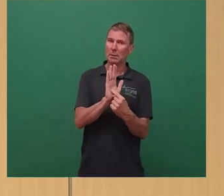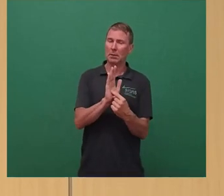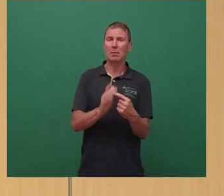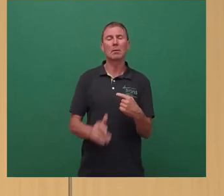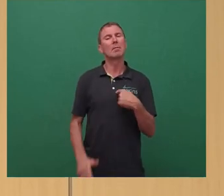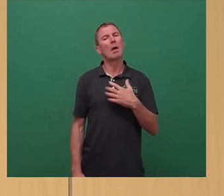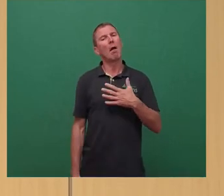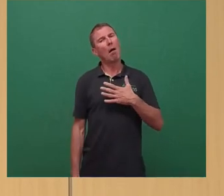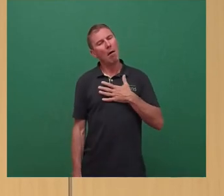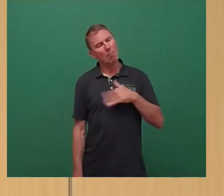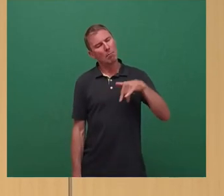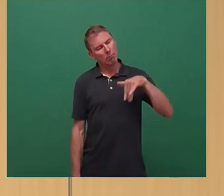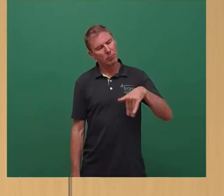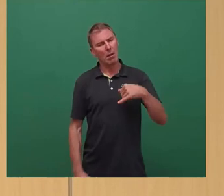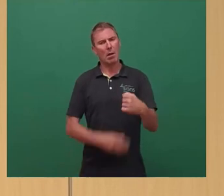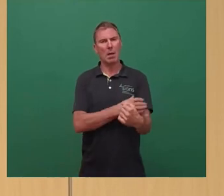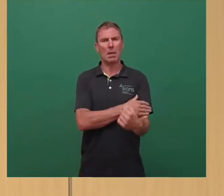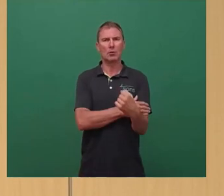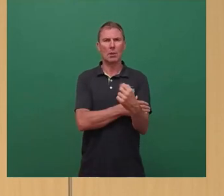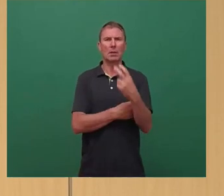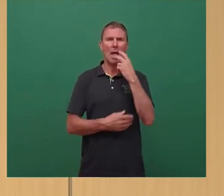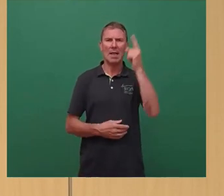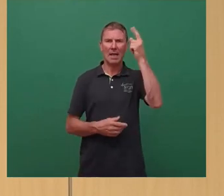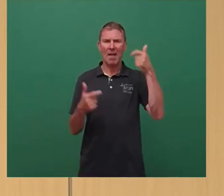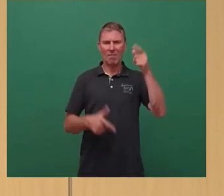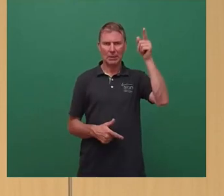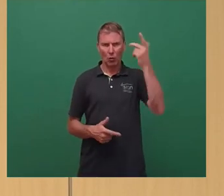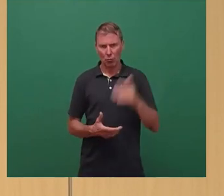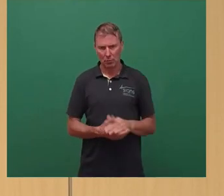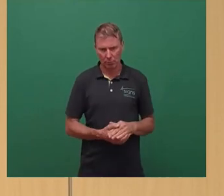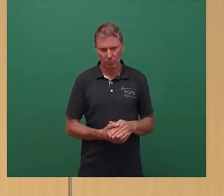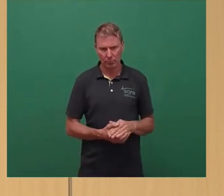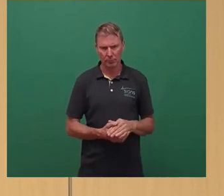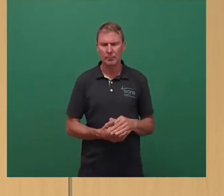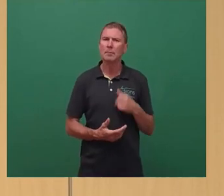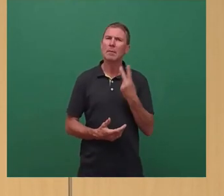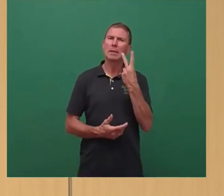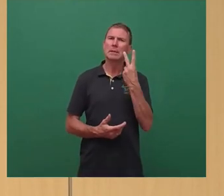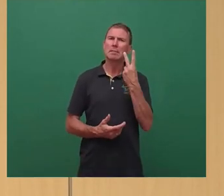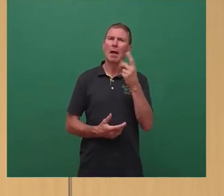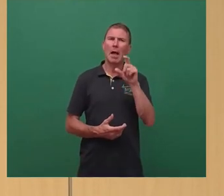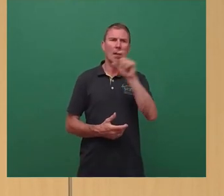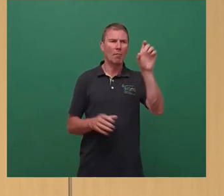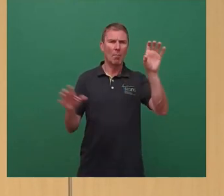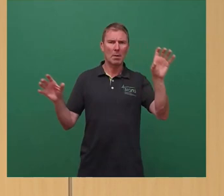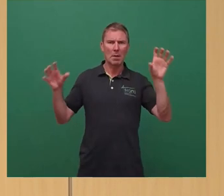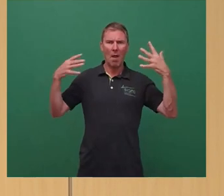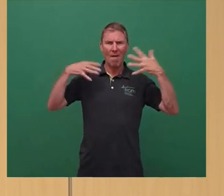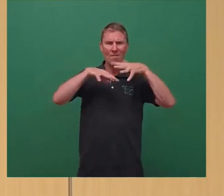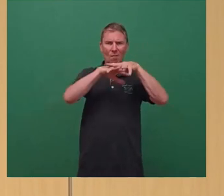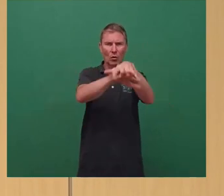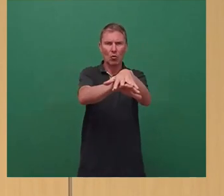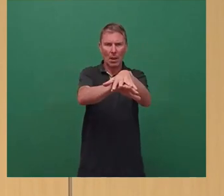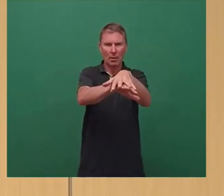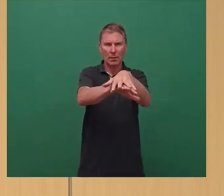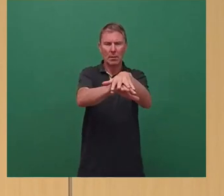gestärkt den Energieversorger, indem wir zwei Unternehmen fusioniert haben und auch die